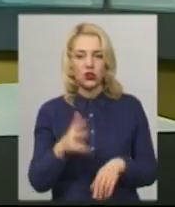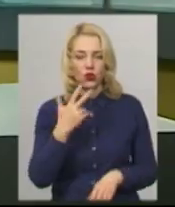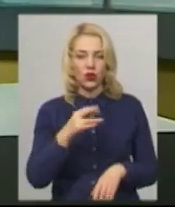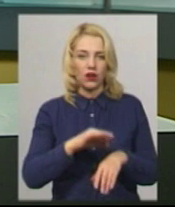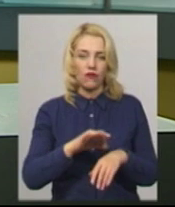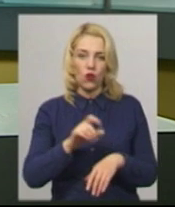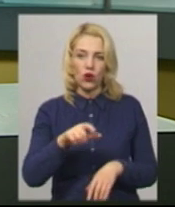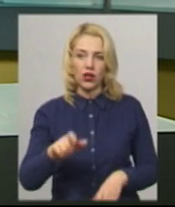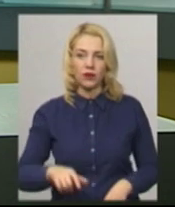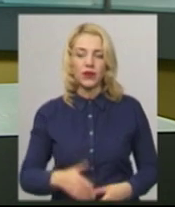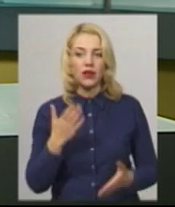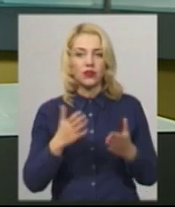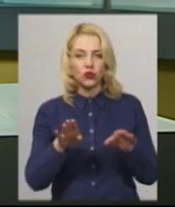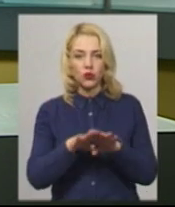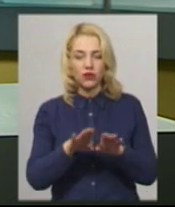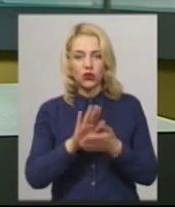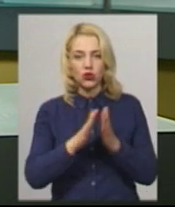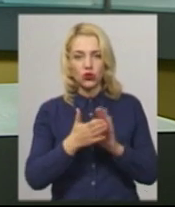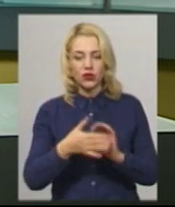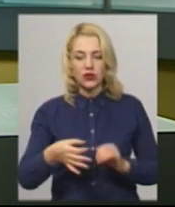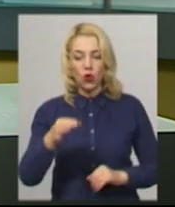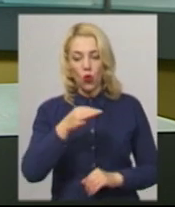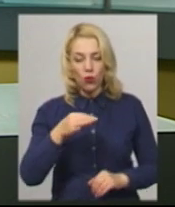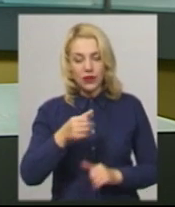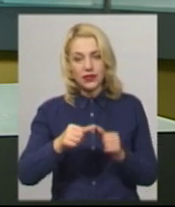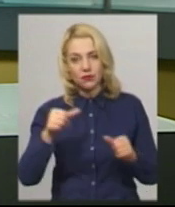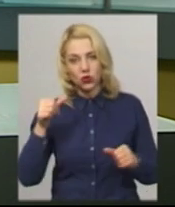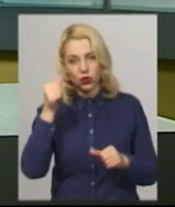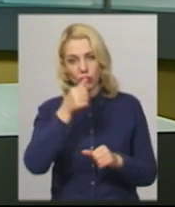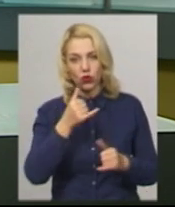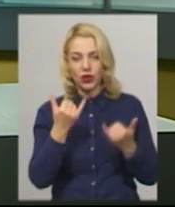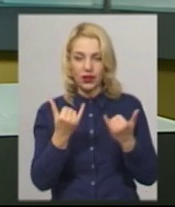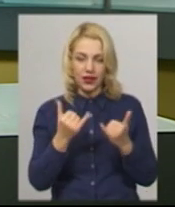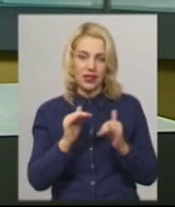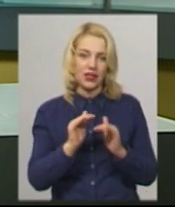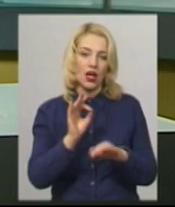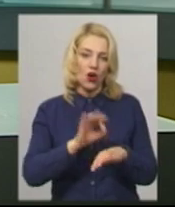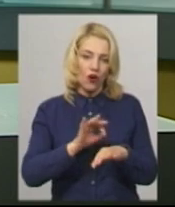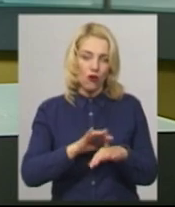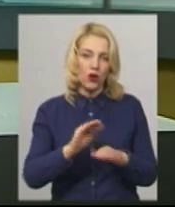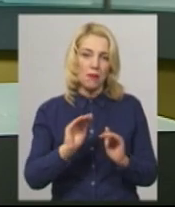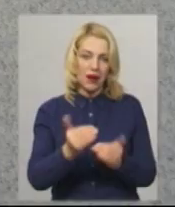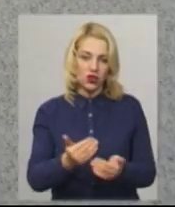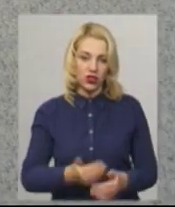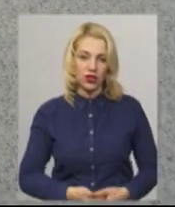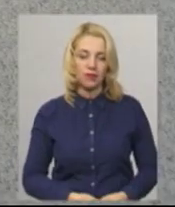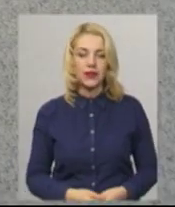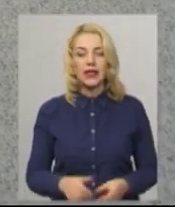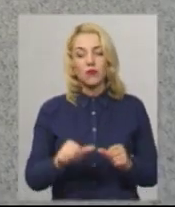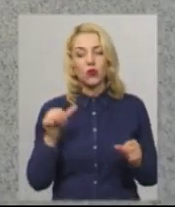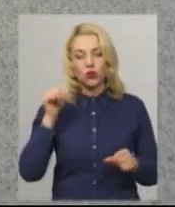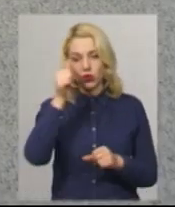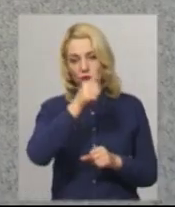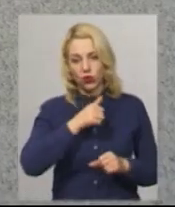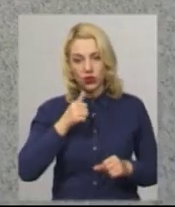Якщо порівнювати ситуацію в області з минулим роком, то нині хворих менше. За минулий рік,